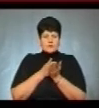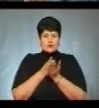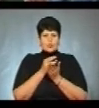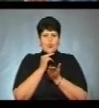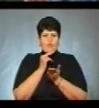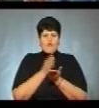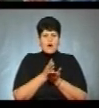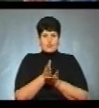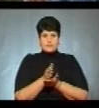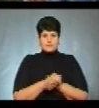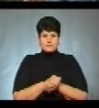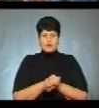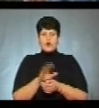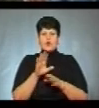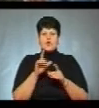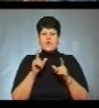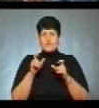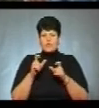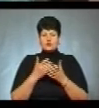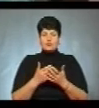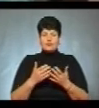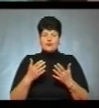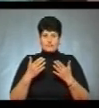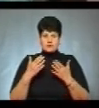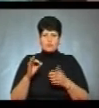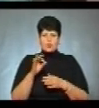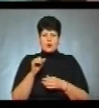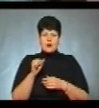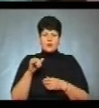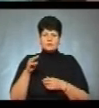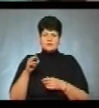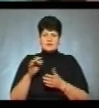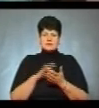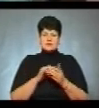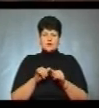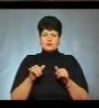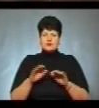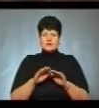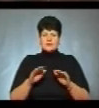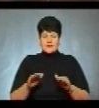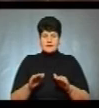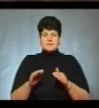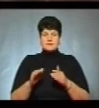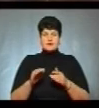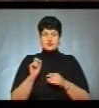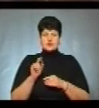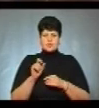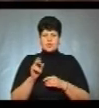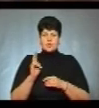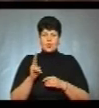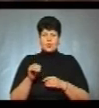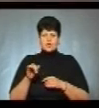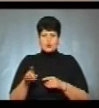увагу». Фотовиставку до Всесвітнього дня розповсюдження інформації про аутизм у Центрі розвитку дітей з аутизмом та іншими розладами «Золотий ключик»